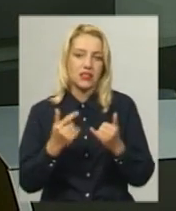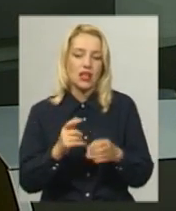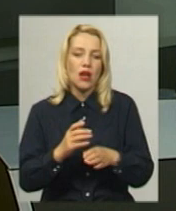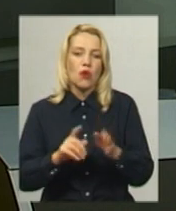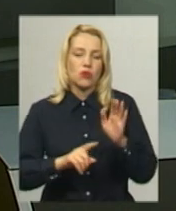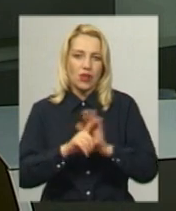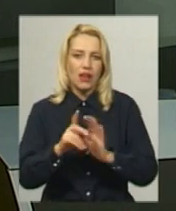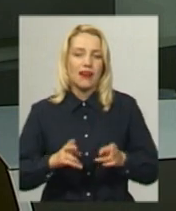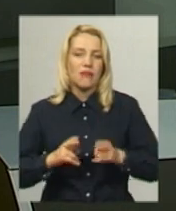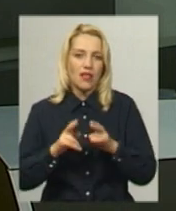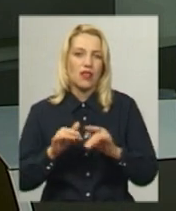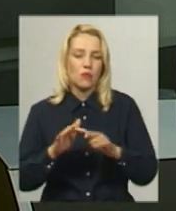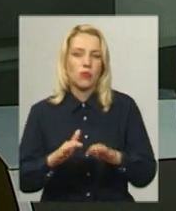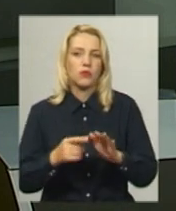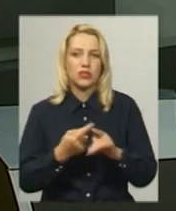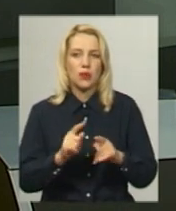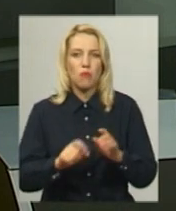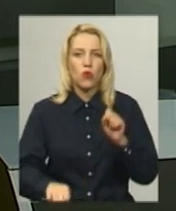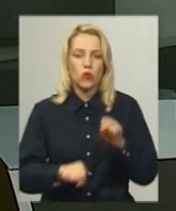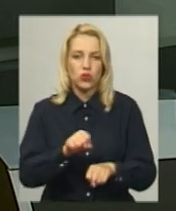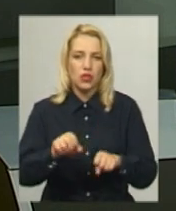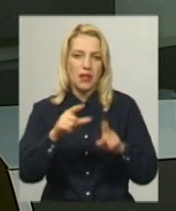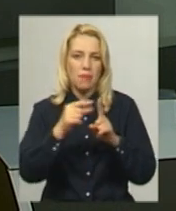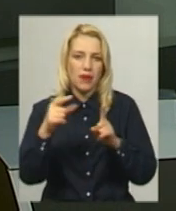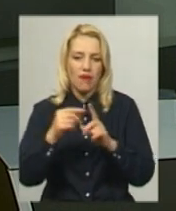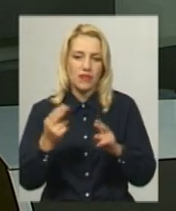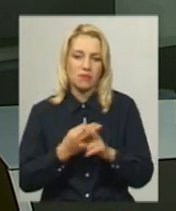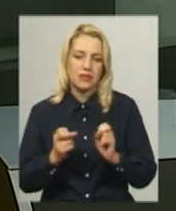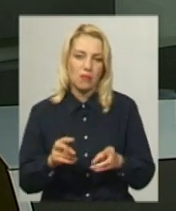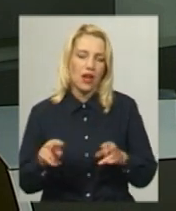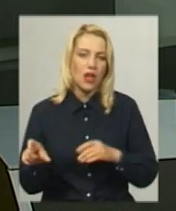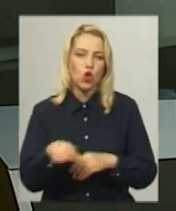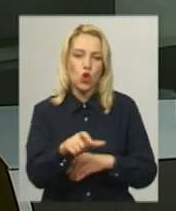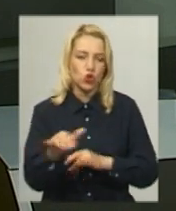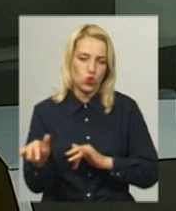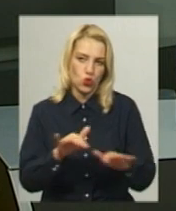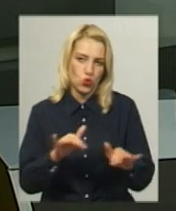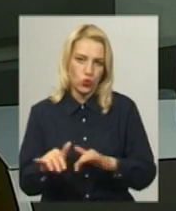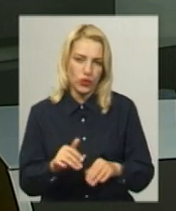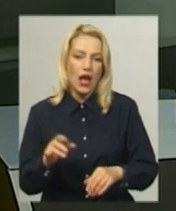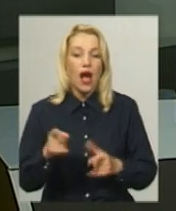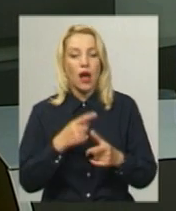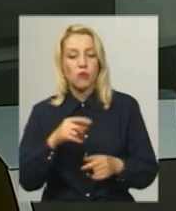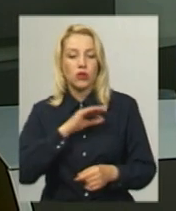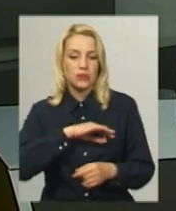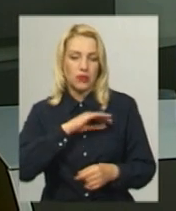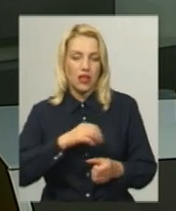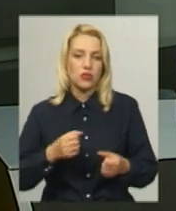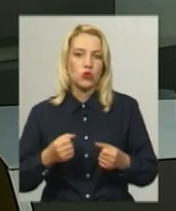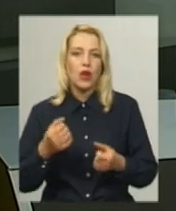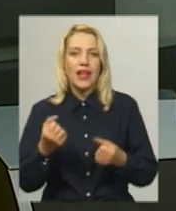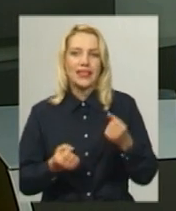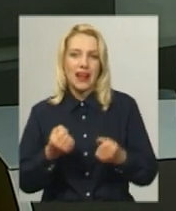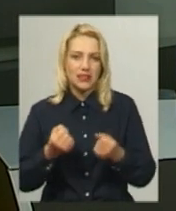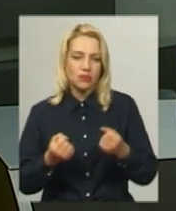1 статті 286 порушення правил безпеки дорожнього руху або експлуатації транспорту особами, які керує